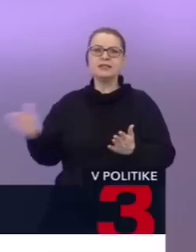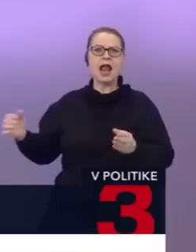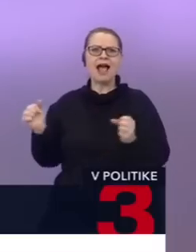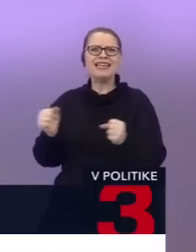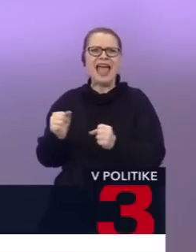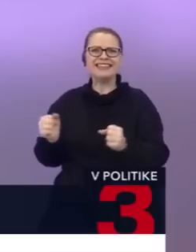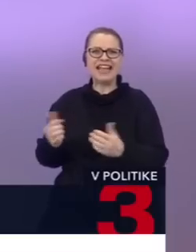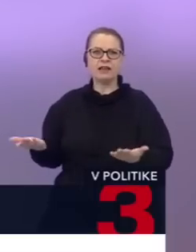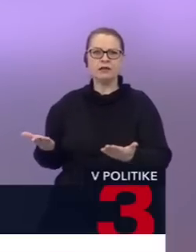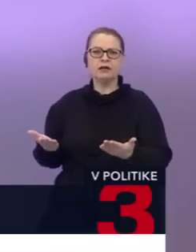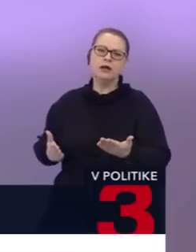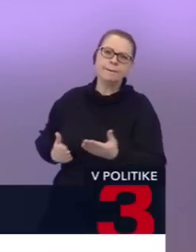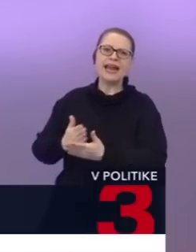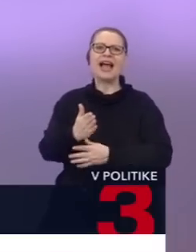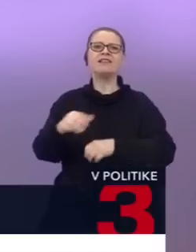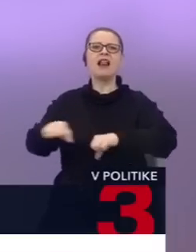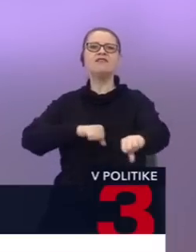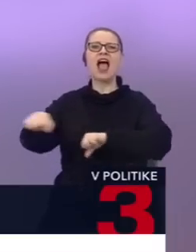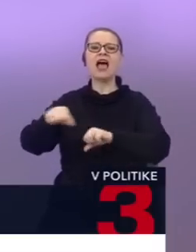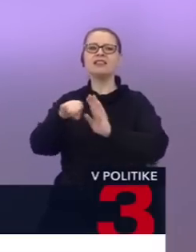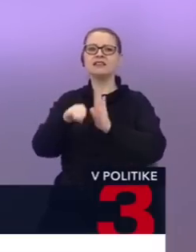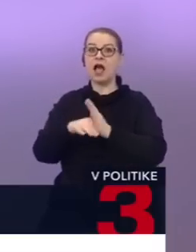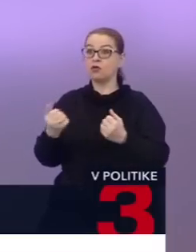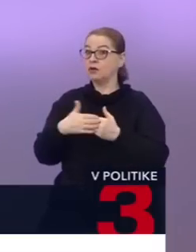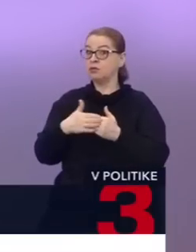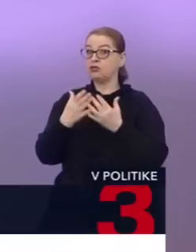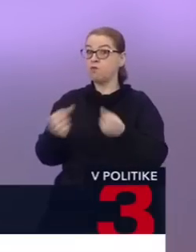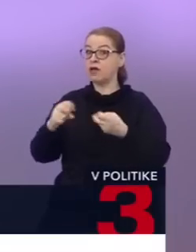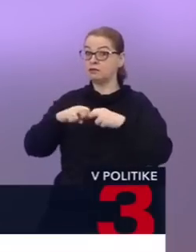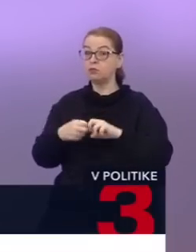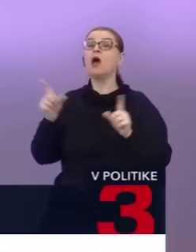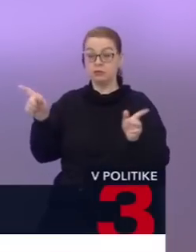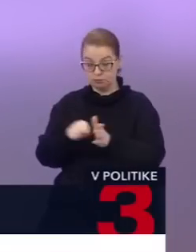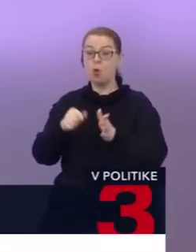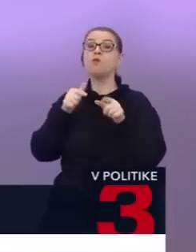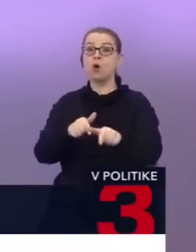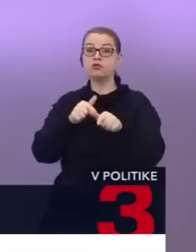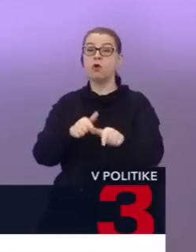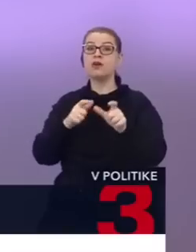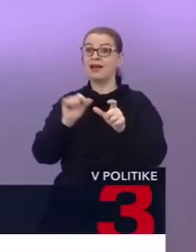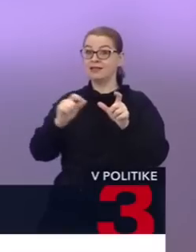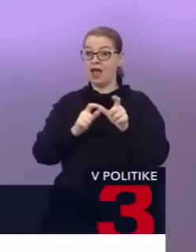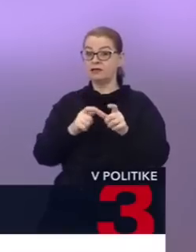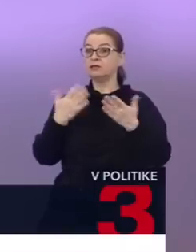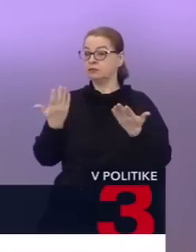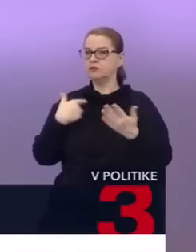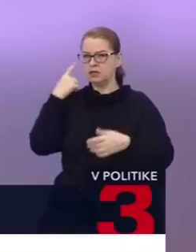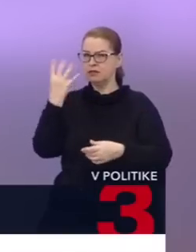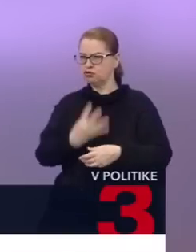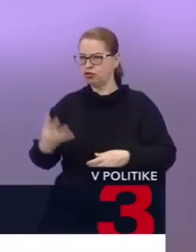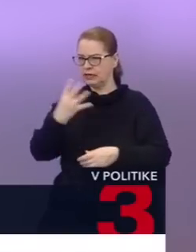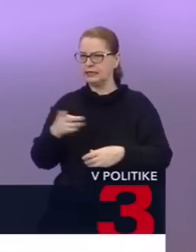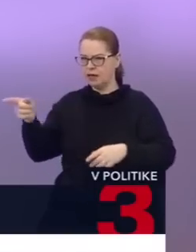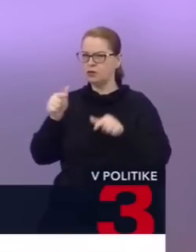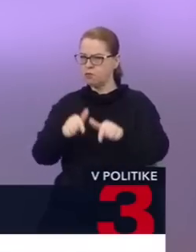nám prechádzali vládne zákony takmer bez problémov. A áno, aj s podporou SAS mnohé, čiže 40 zákonov. Myslím, že nám podporla strana